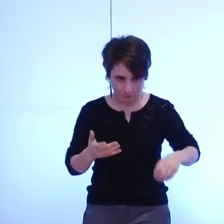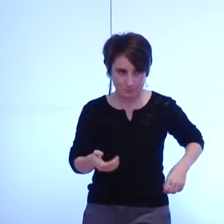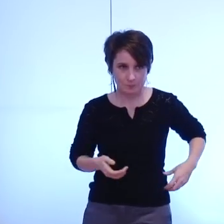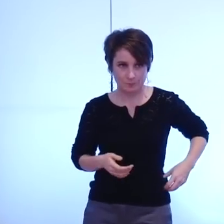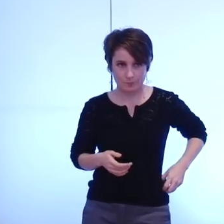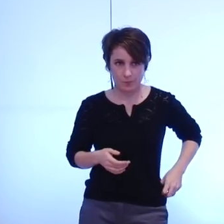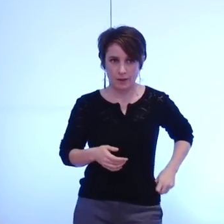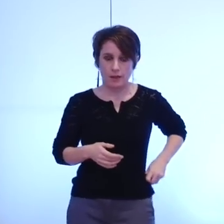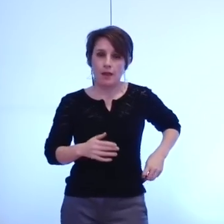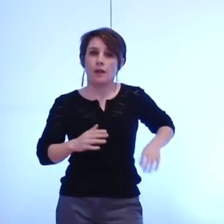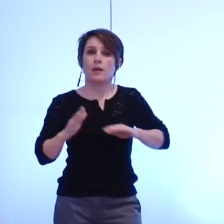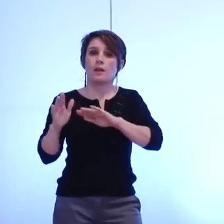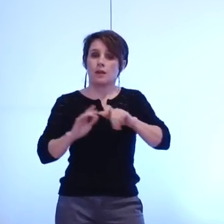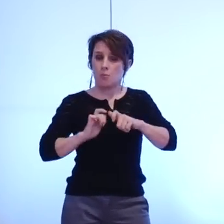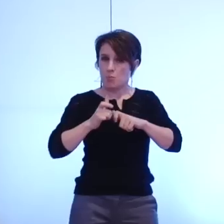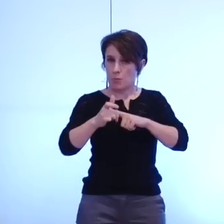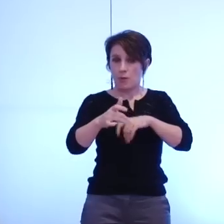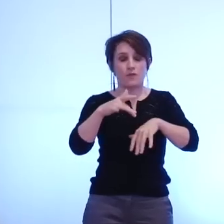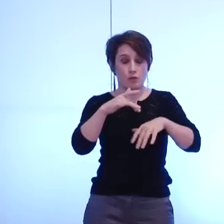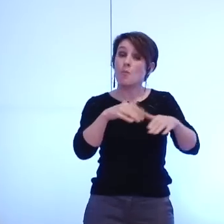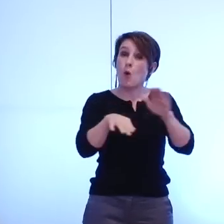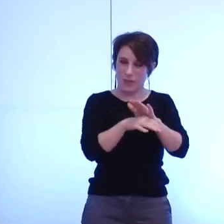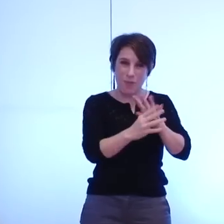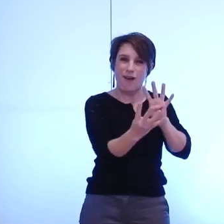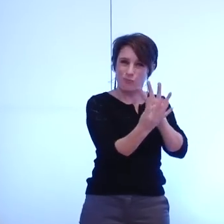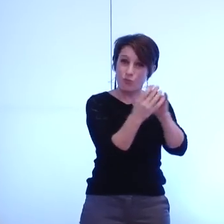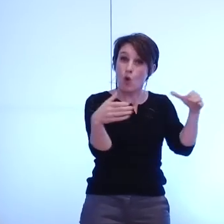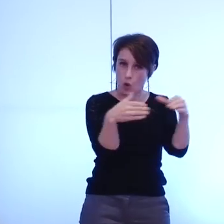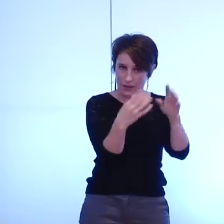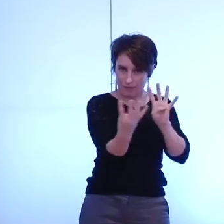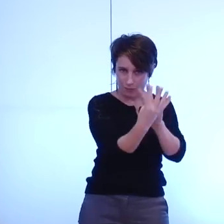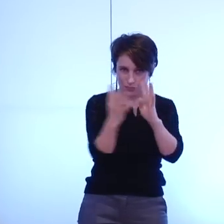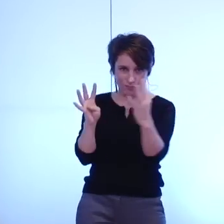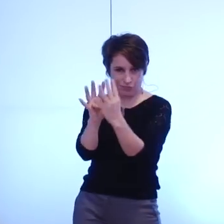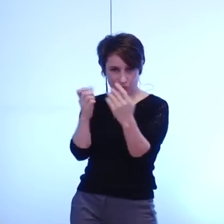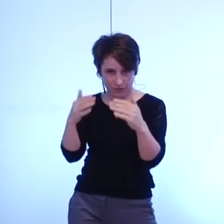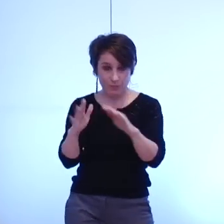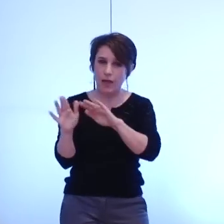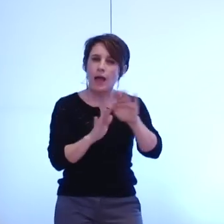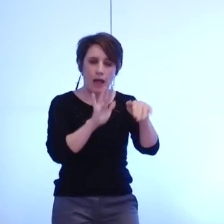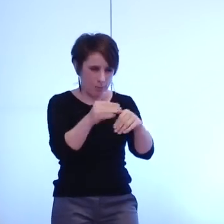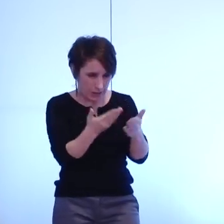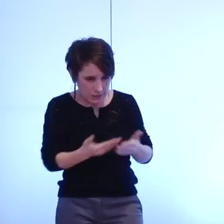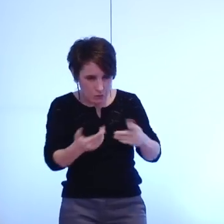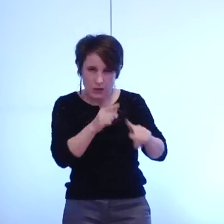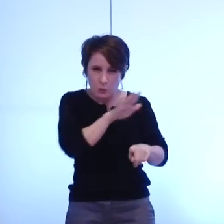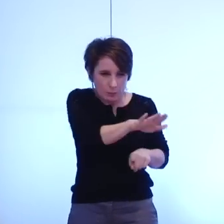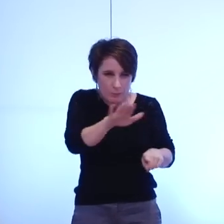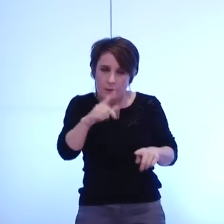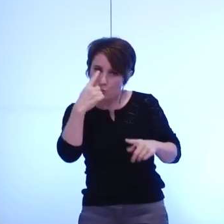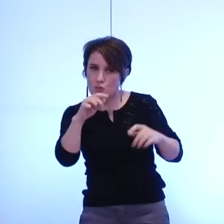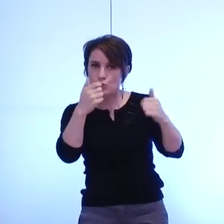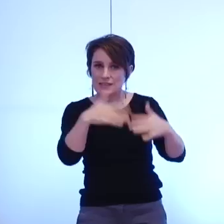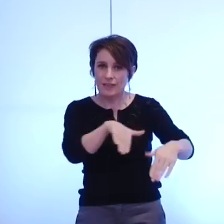individuelles qui ont été organisées par les ressources humaines quand nous avions des cas très spécifiques pour des agents notamment